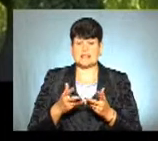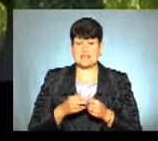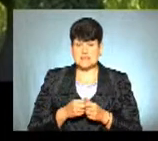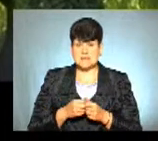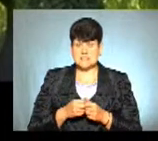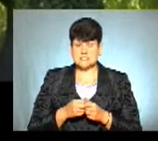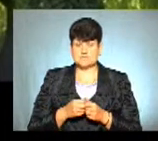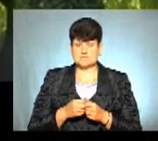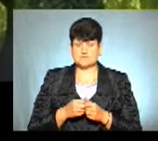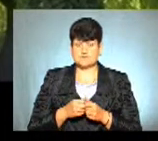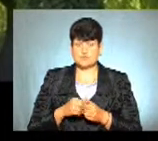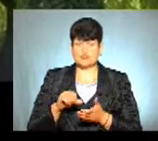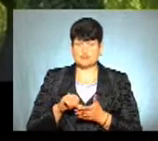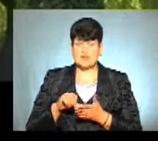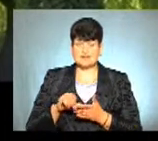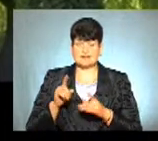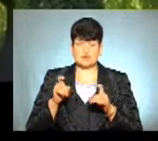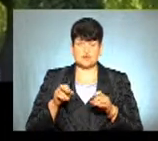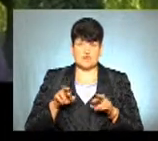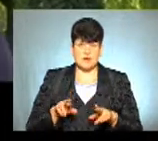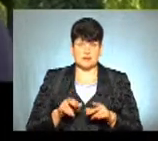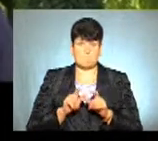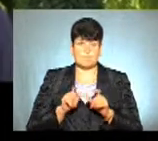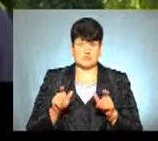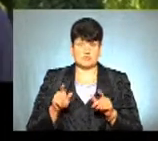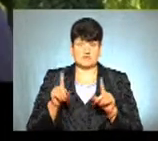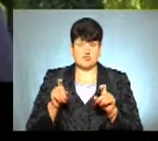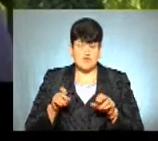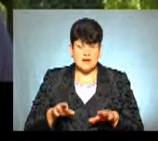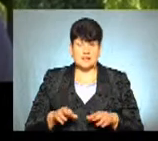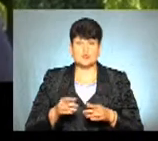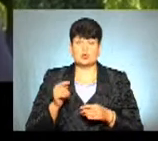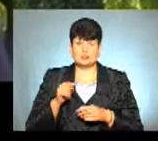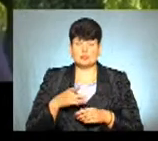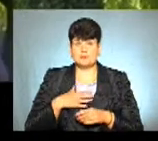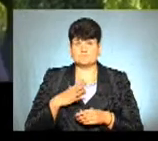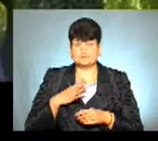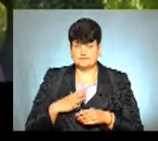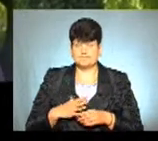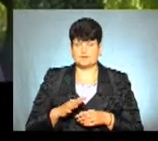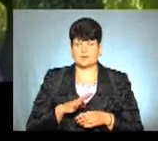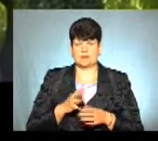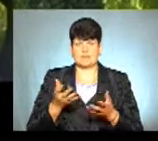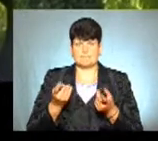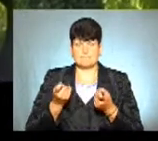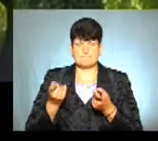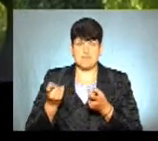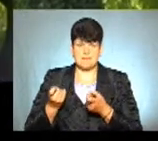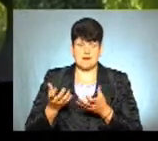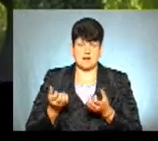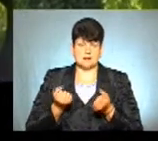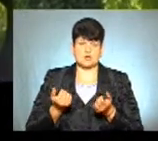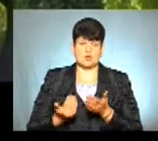самих учасників тестування, пунктів тестування, тому ми змушені просто були набирати новий